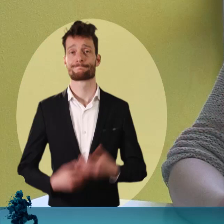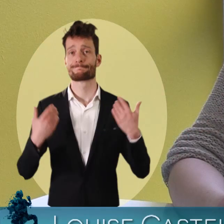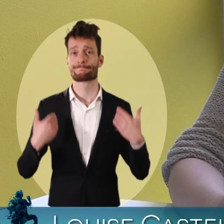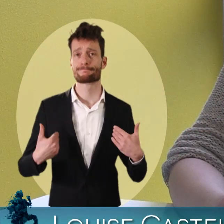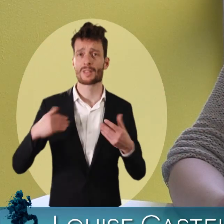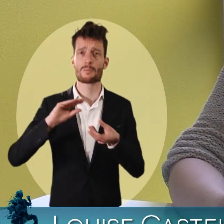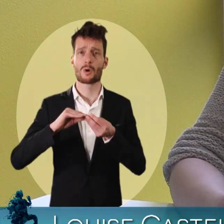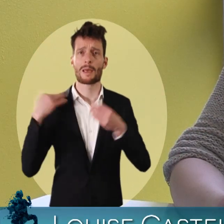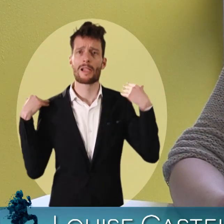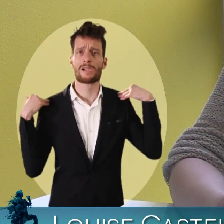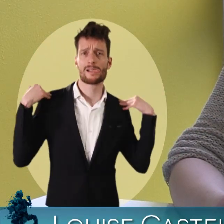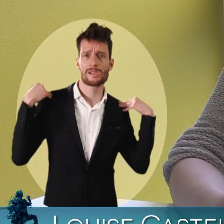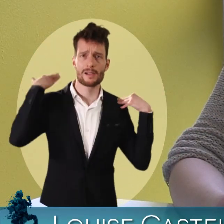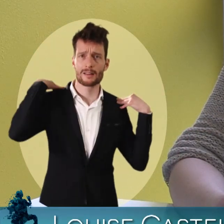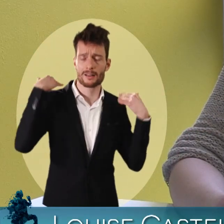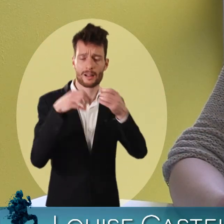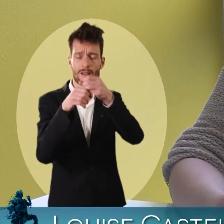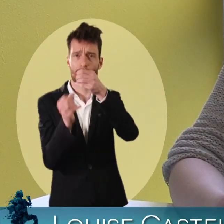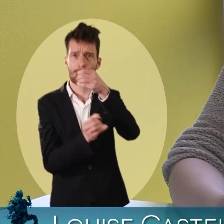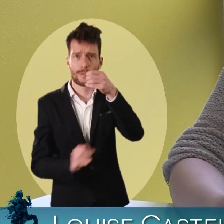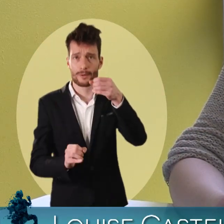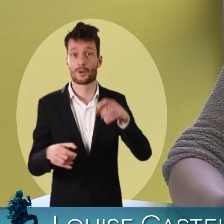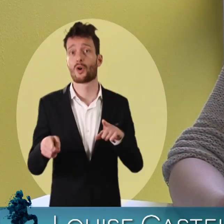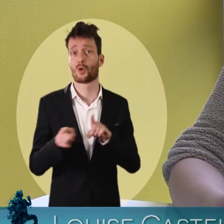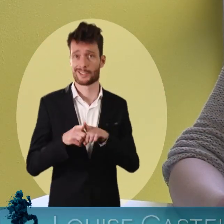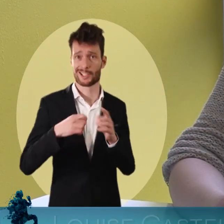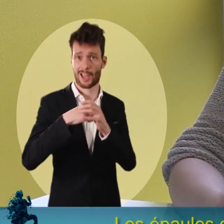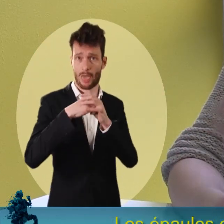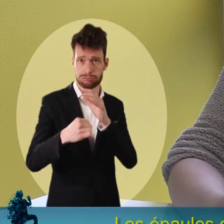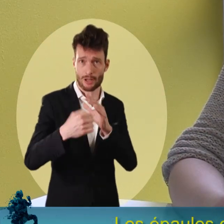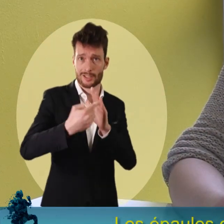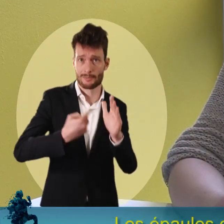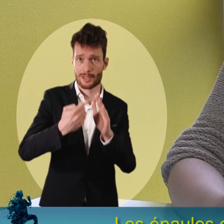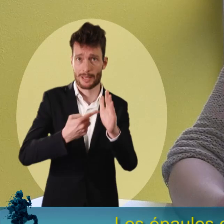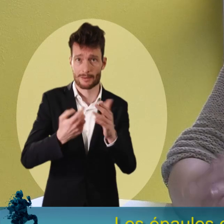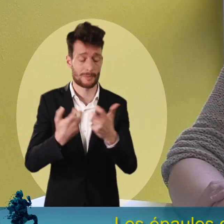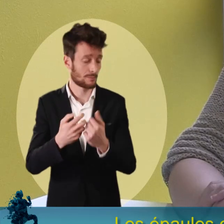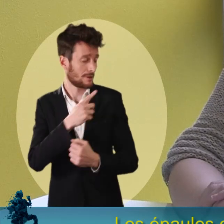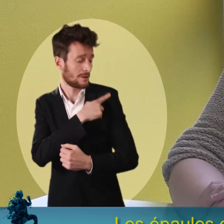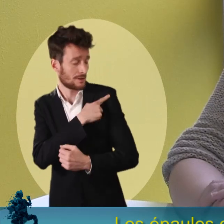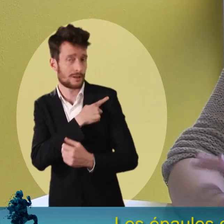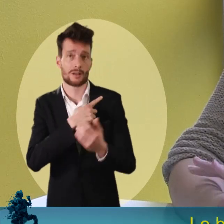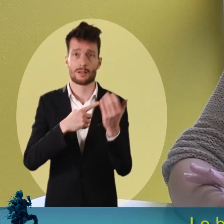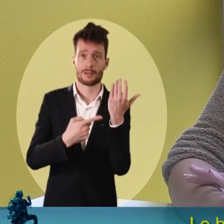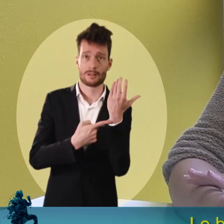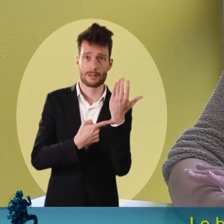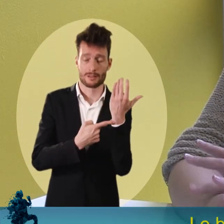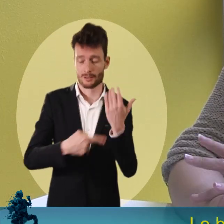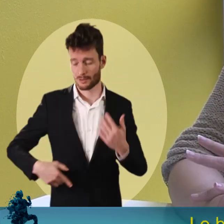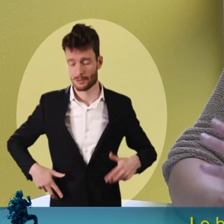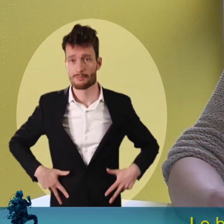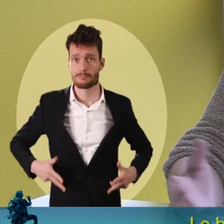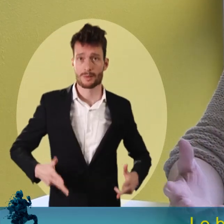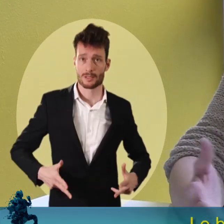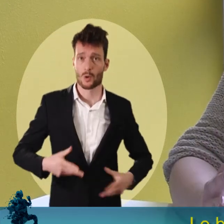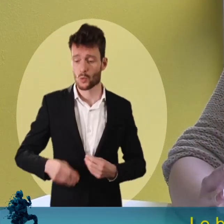A la base j une scoliose, j'ai des luxations récidiantes, donc les épaules qui se déboitent, les poignets qui se déboitent, le bassin,